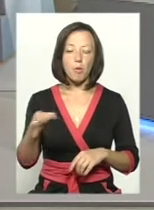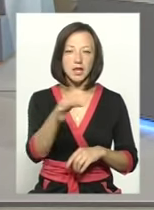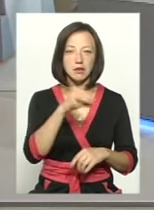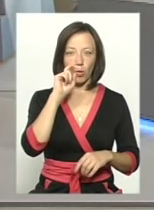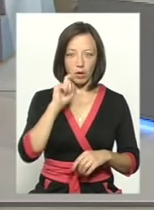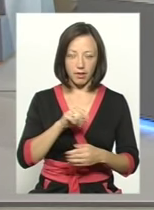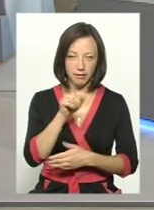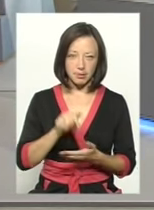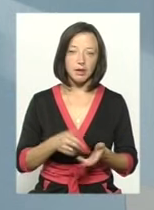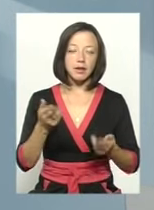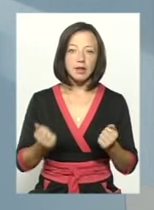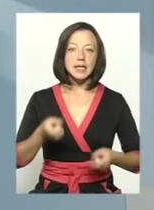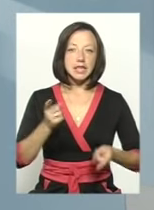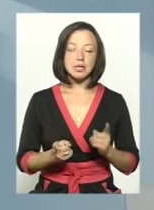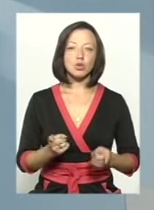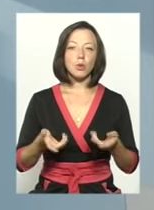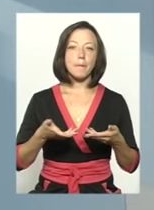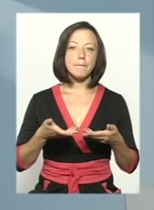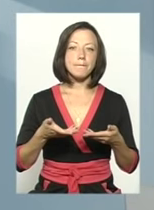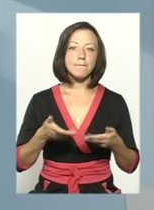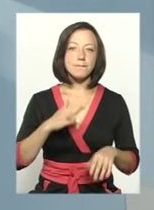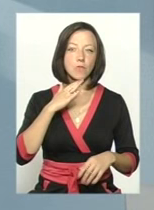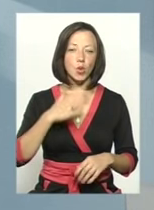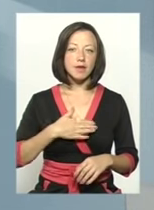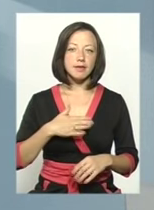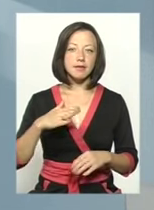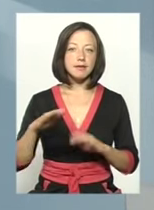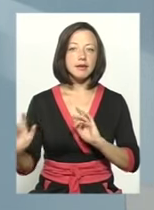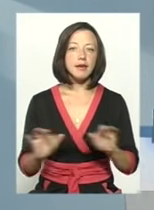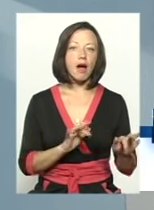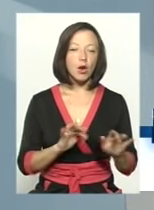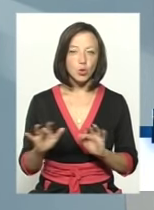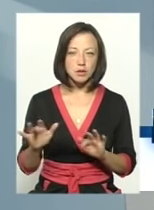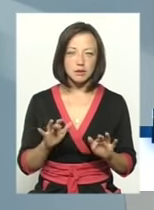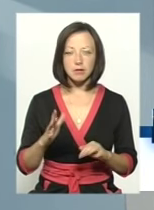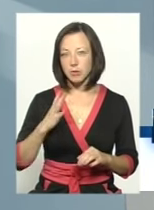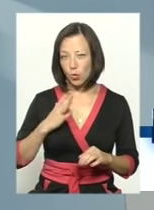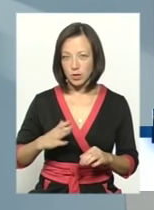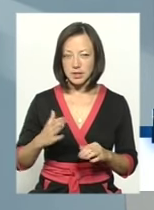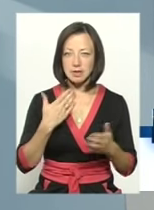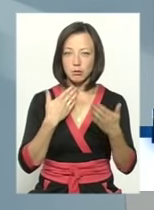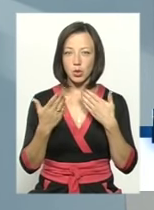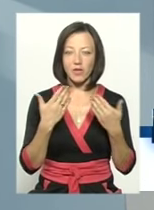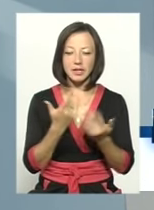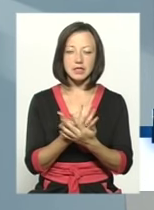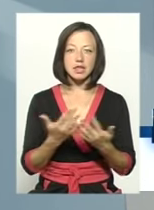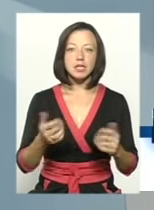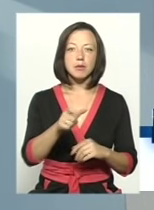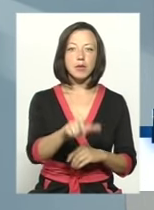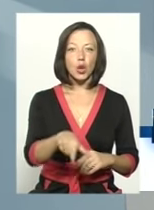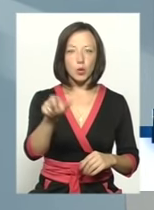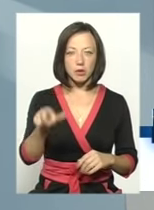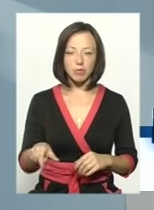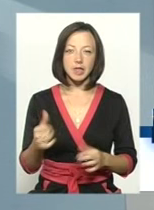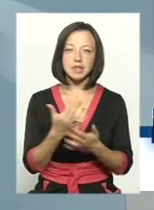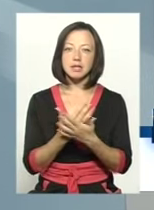Дійсно, в моїй діяльності приходиться спілкуватися з різними людьми і